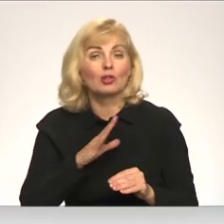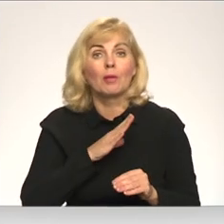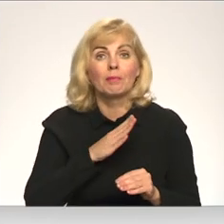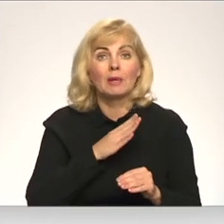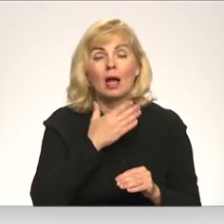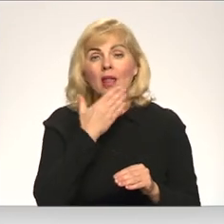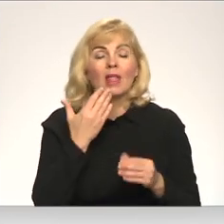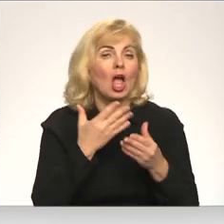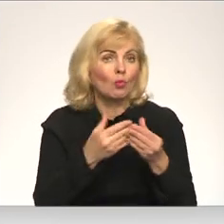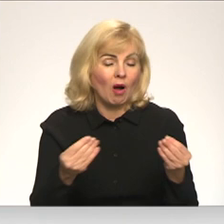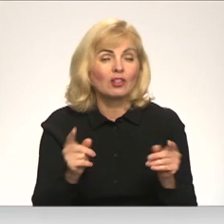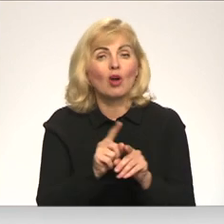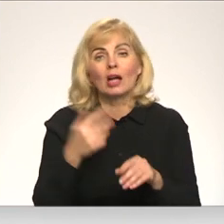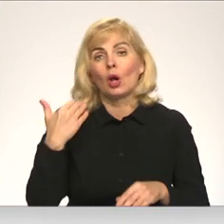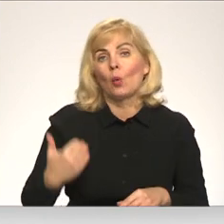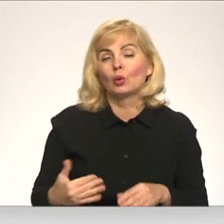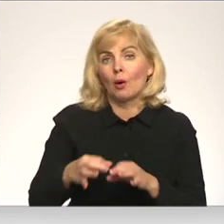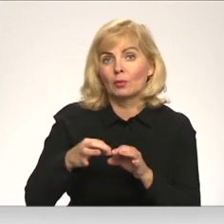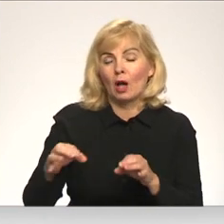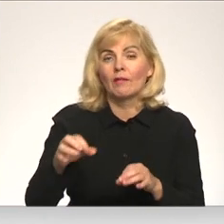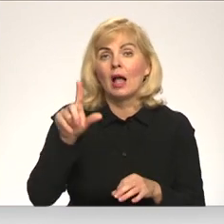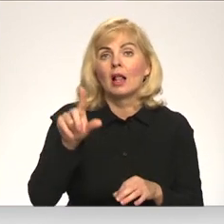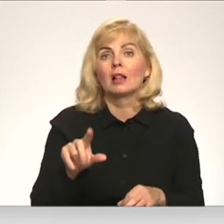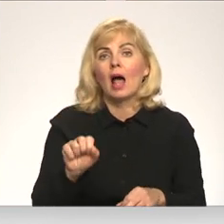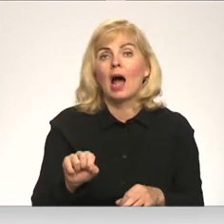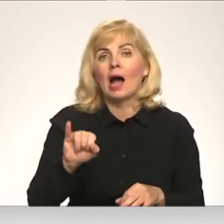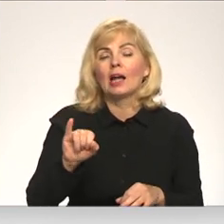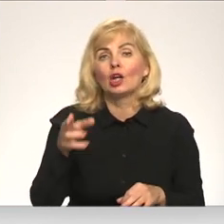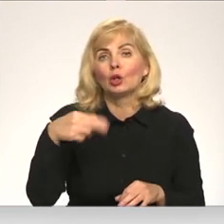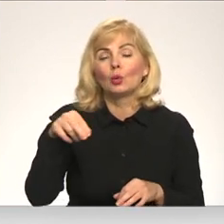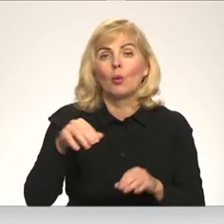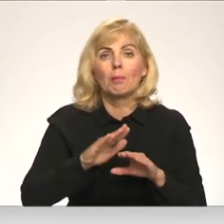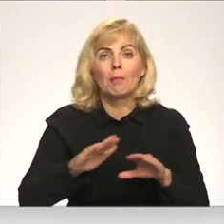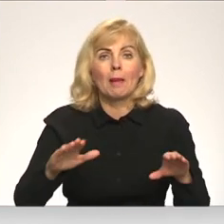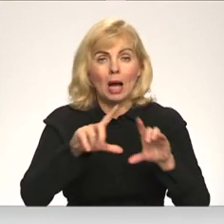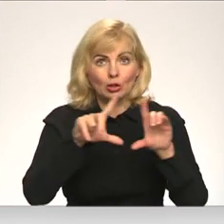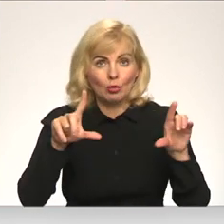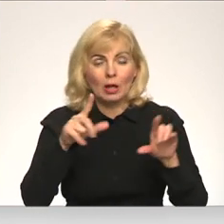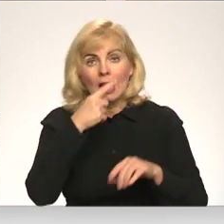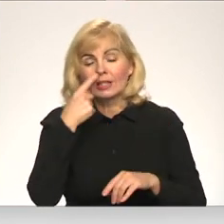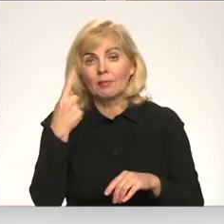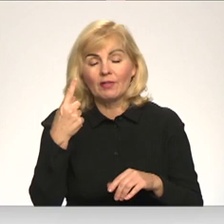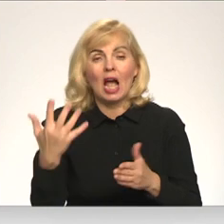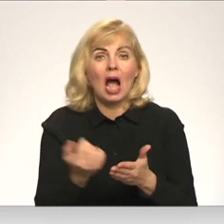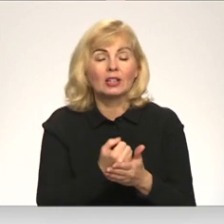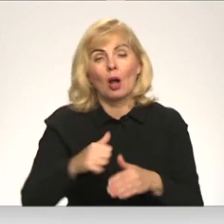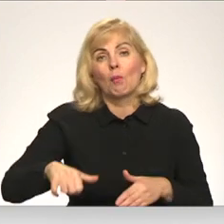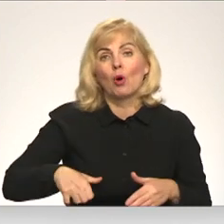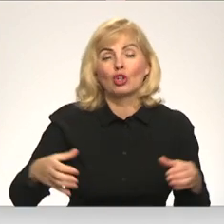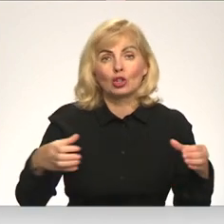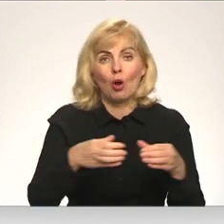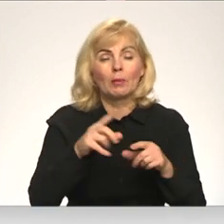nenovēršama arī kuldīgas novada laidu pamatskolā. Pēc 101 gada atrašanās muižas kompleksā,